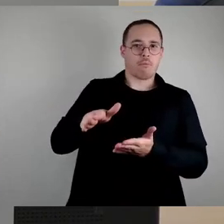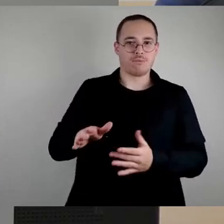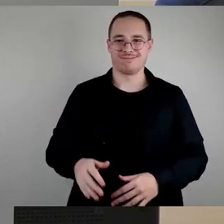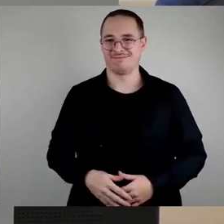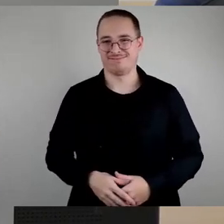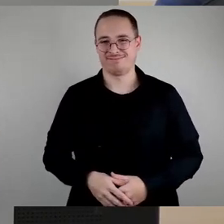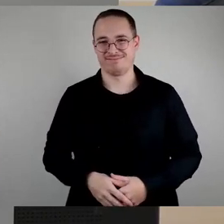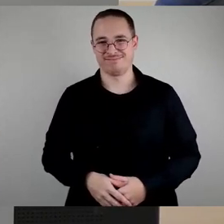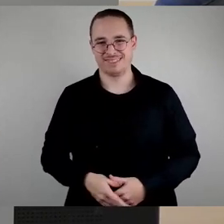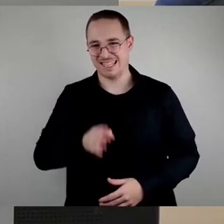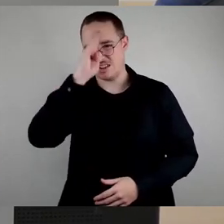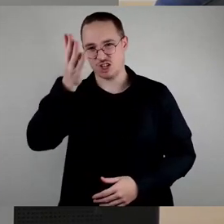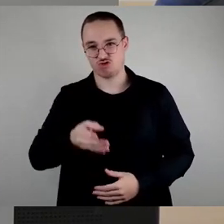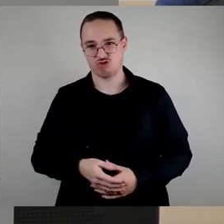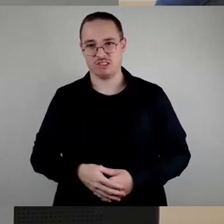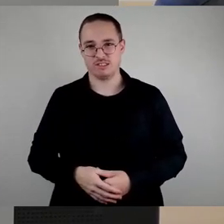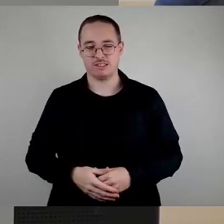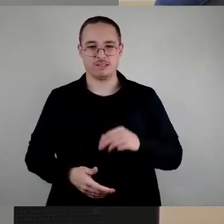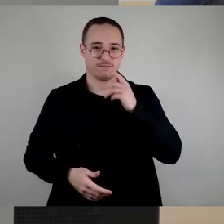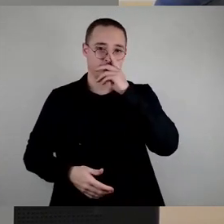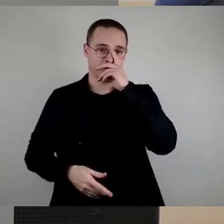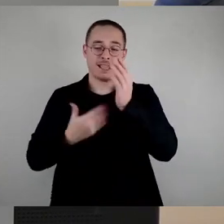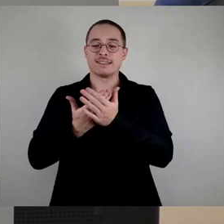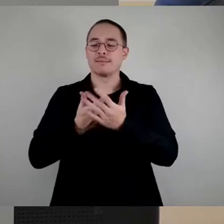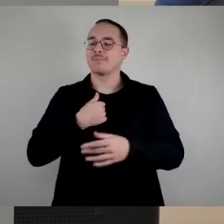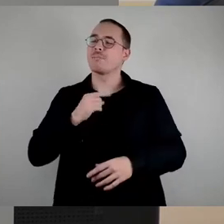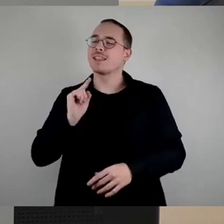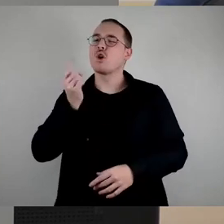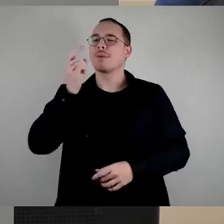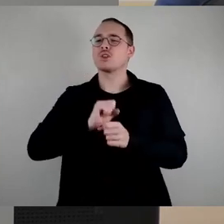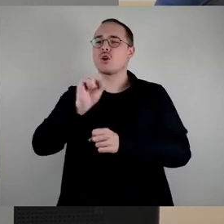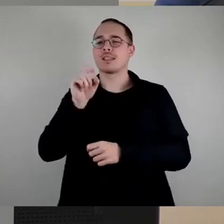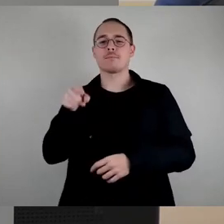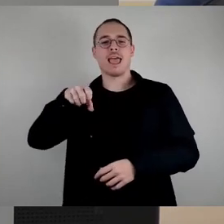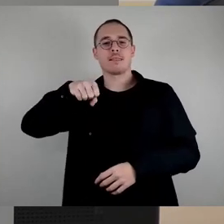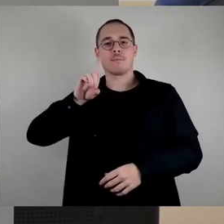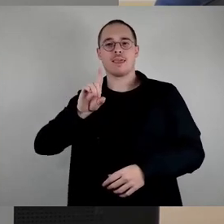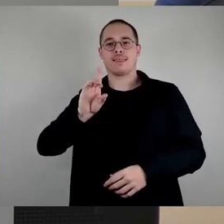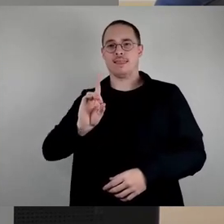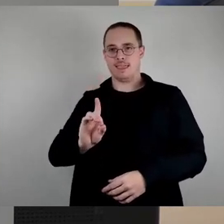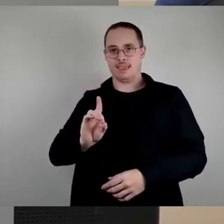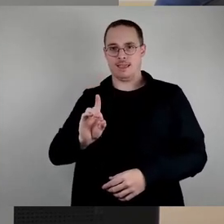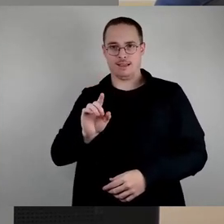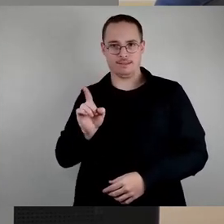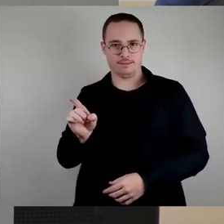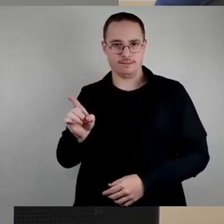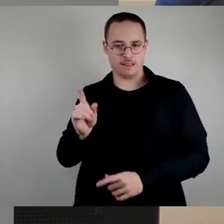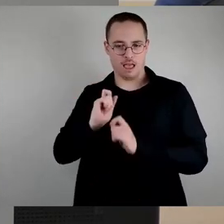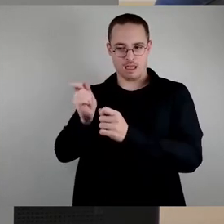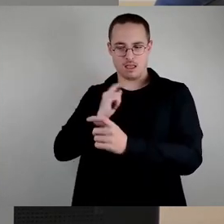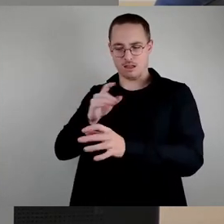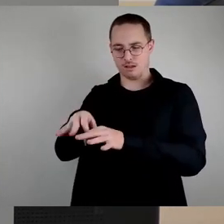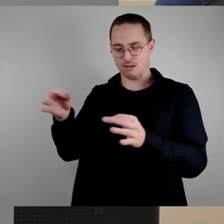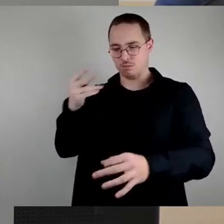auch einen kurzen Blick in den SPD-Antrag wagen, weil da steht jetzt nicht drin, die Verwaltung soll prüfen, ob man ein